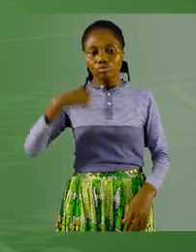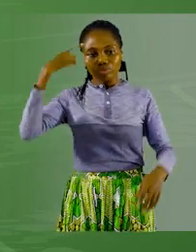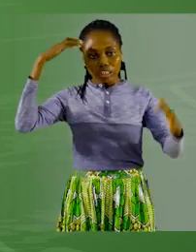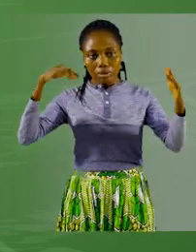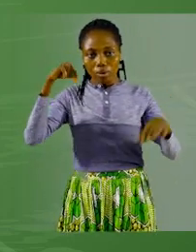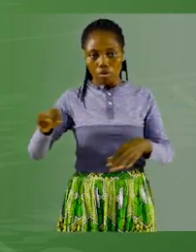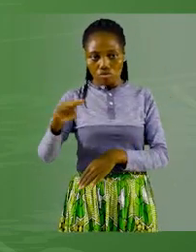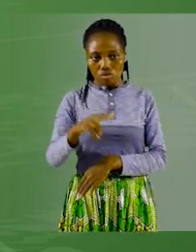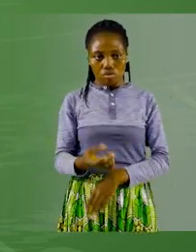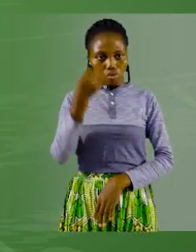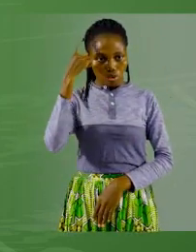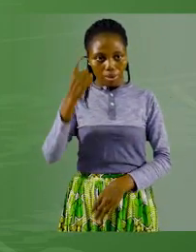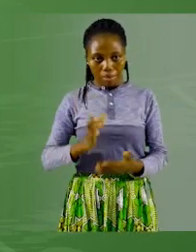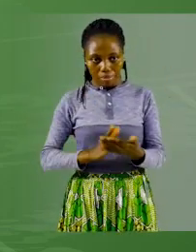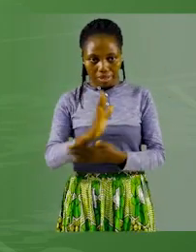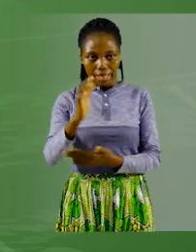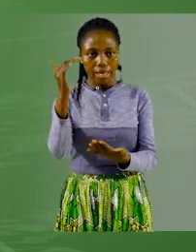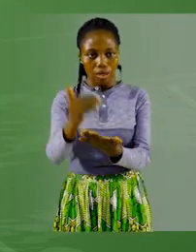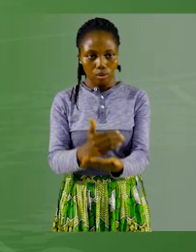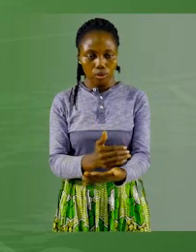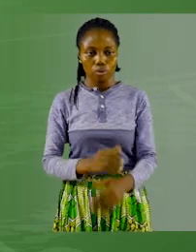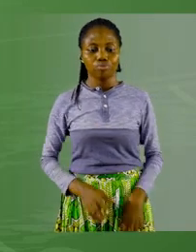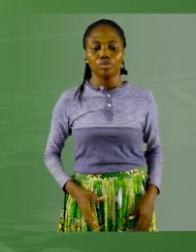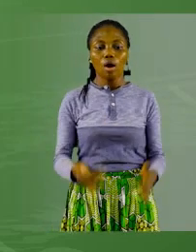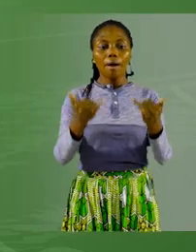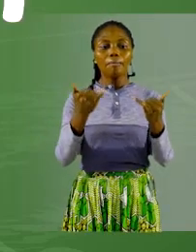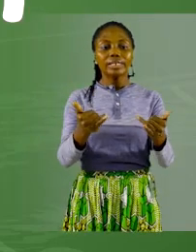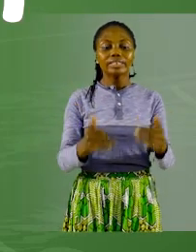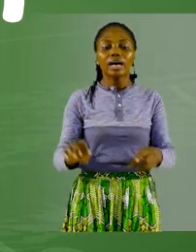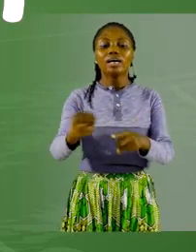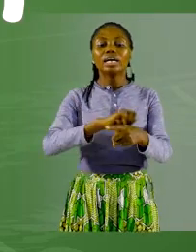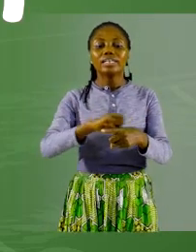Nous allons donc passer à un exercice d'application.